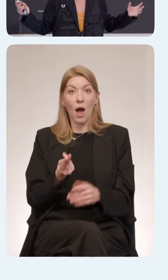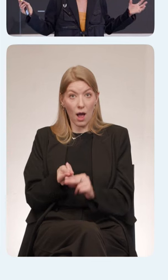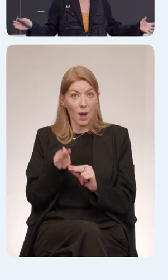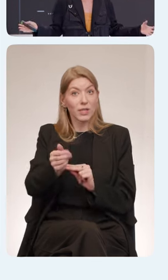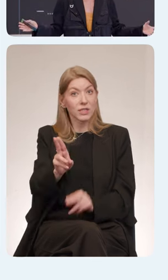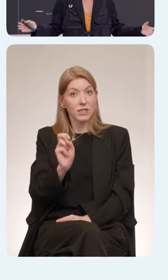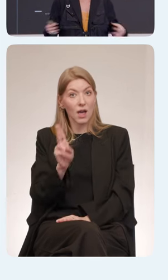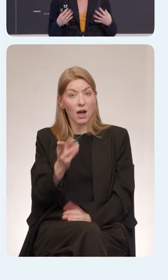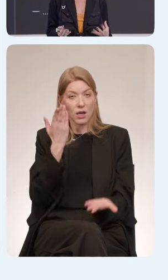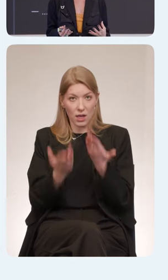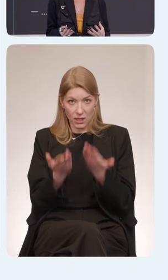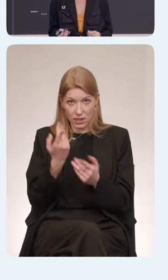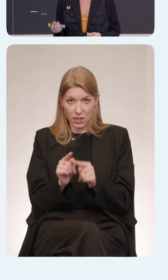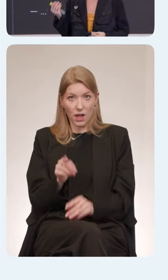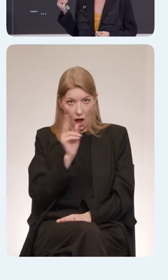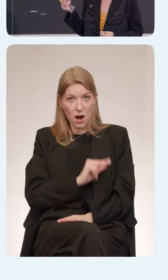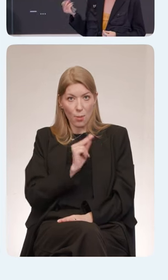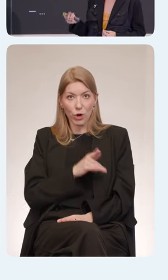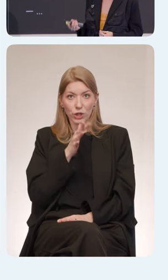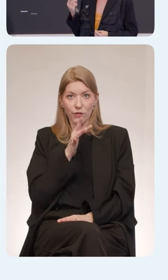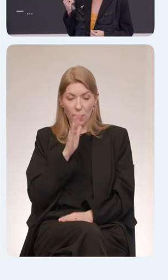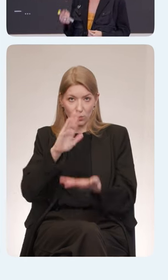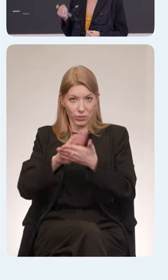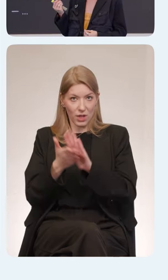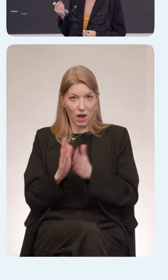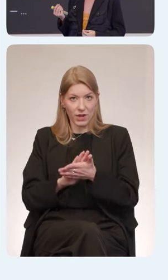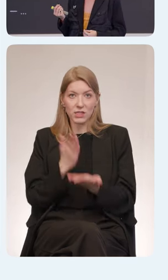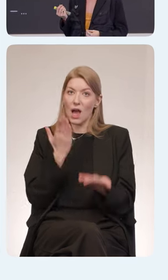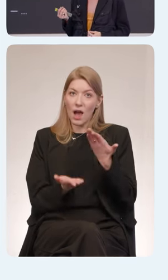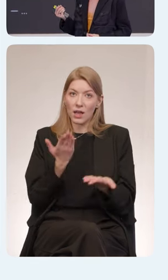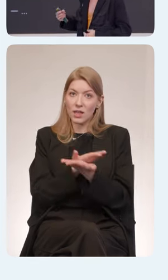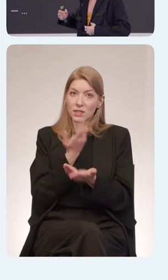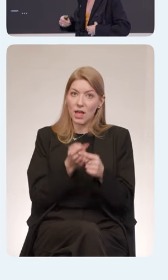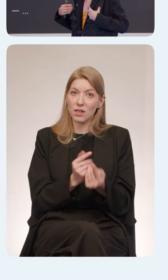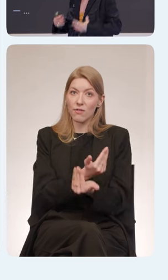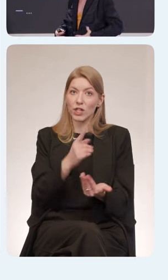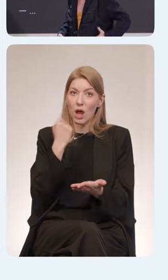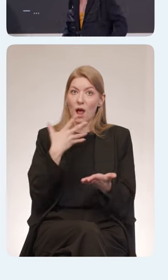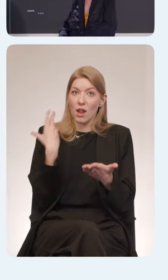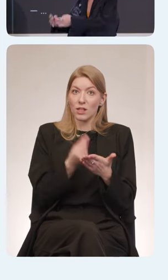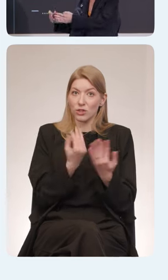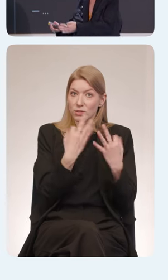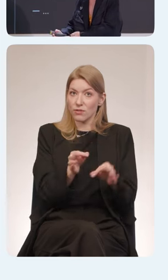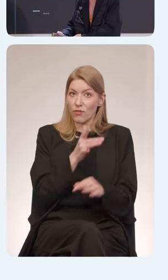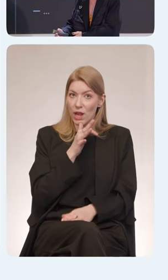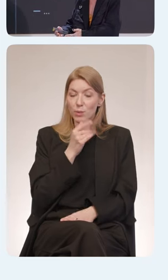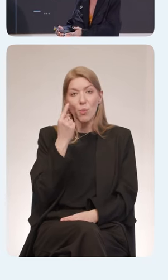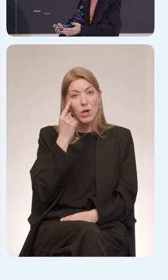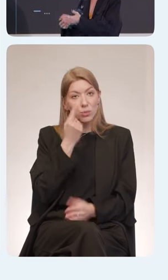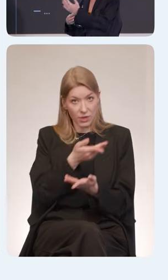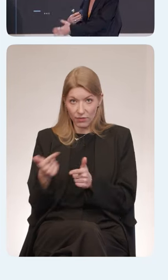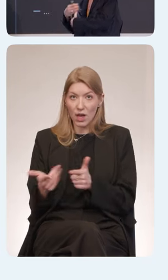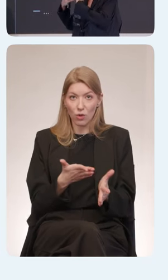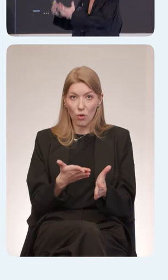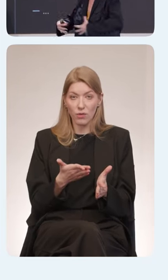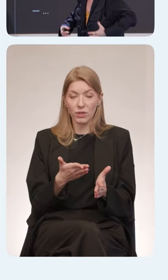Если это ваше рабочее время, договоритесь об этом. Если это ваше личное время, подумайте, готовы ли вы. Если это коллаборация какая-то, это тоже хороший инструмент,